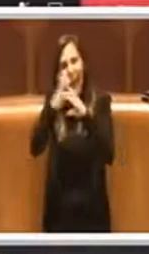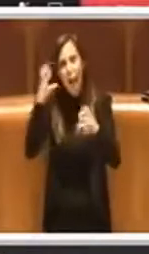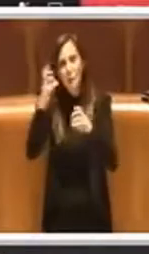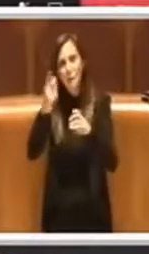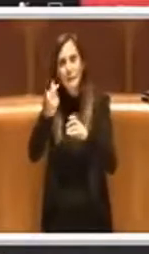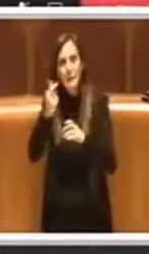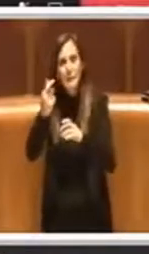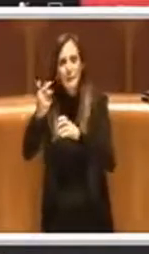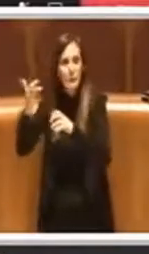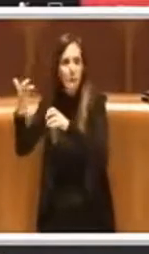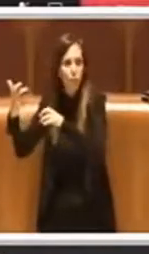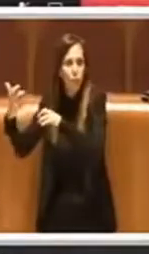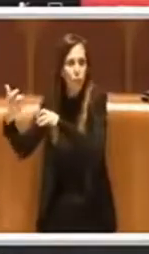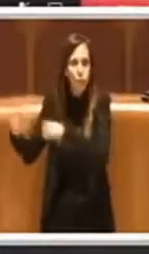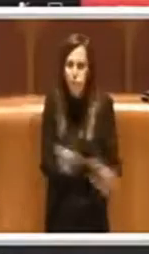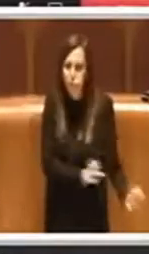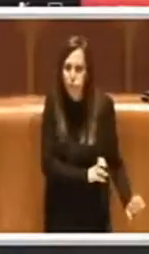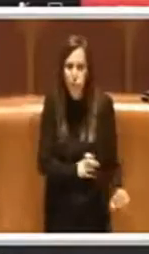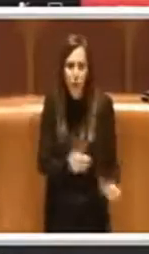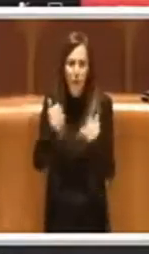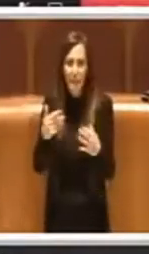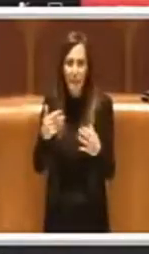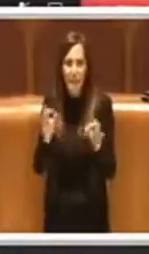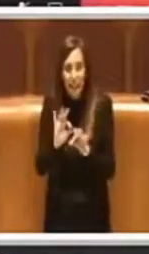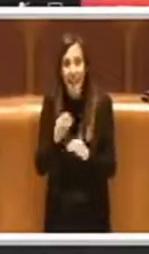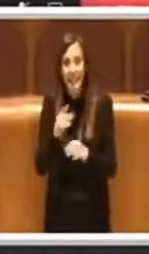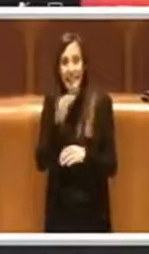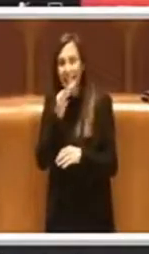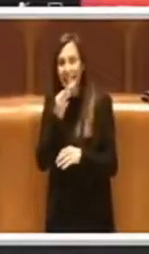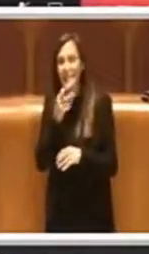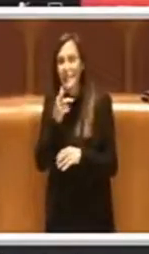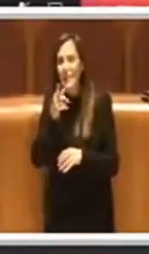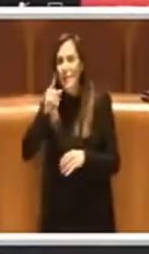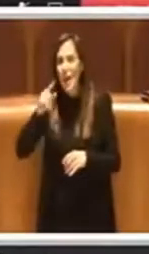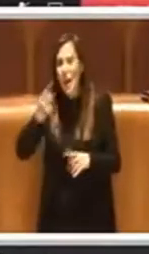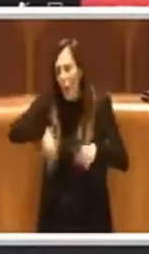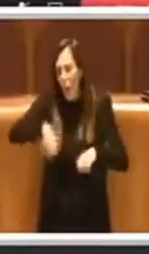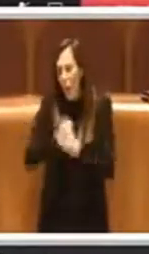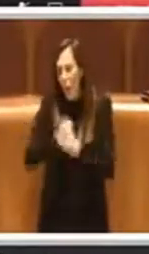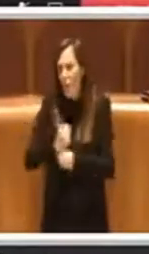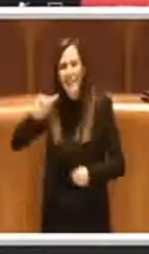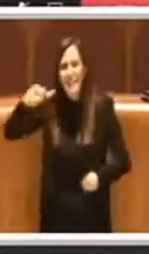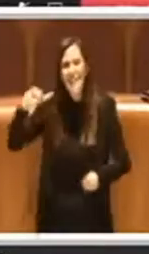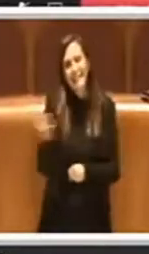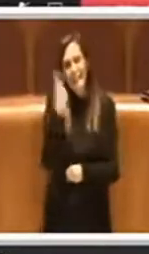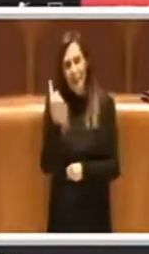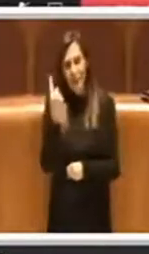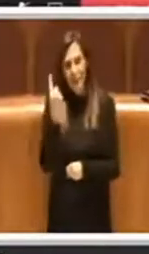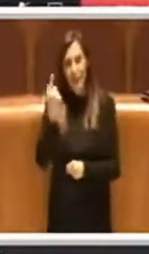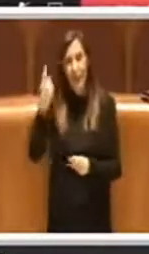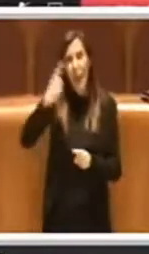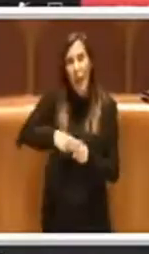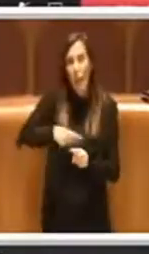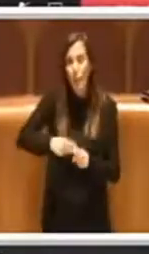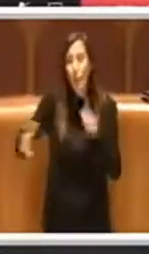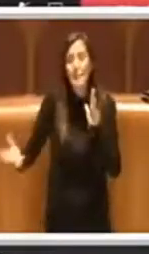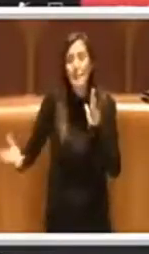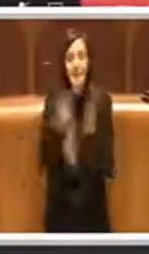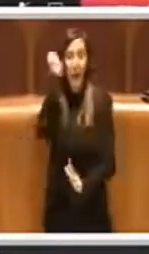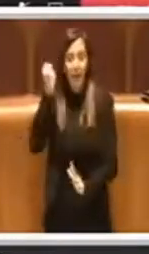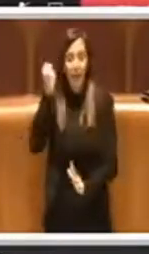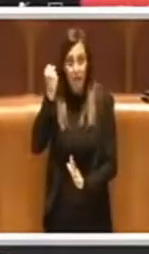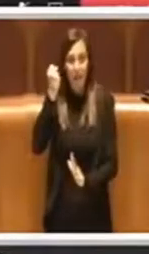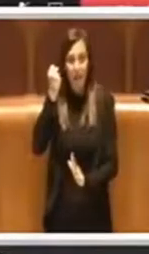straordinario, straordinario mantenendo pubblica una società e salvando dal disastro del passato. Forse